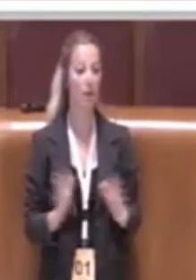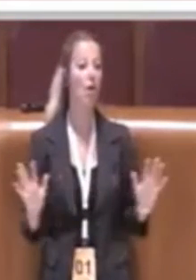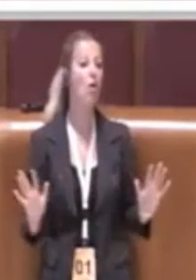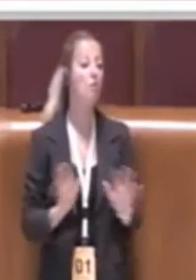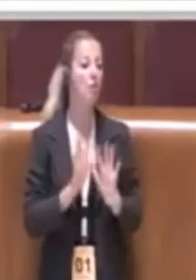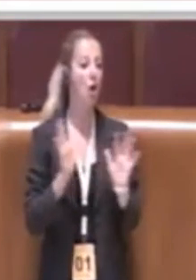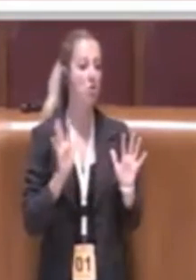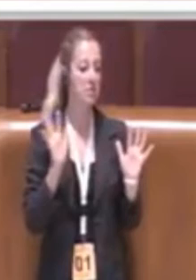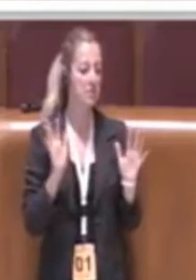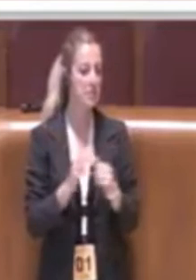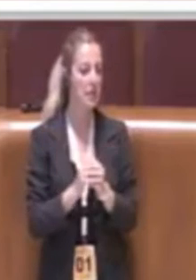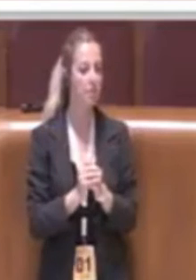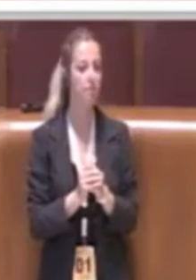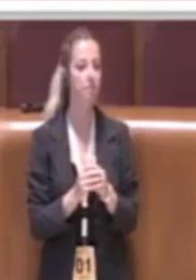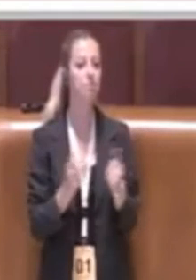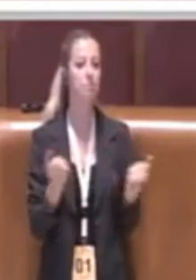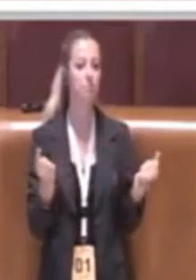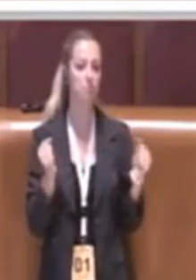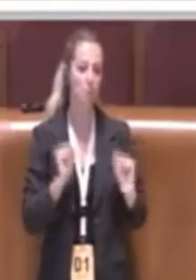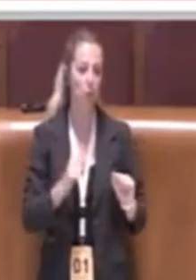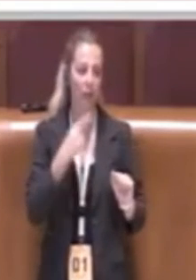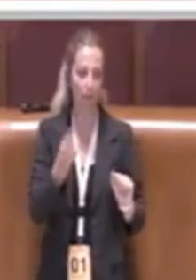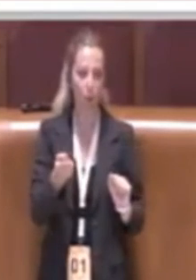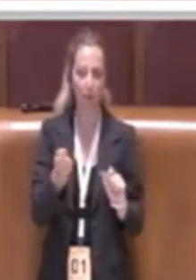non dargli torto.